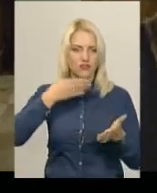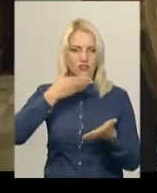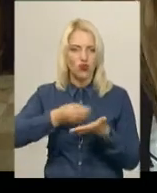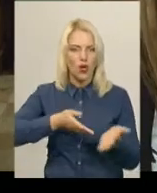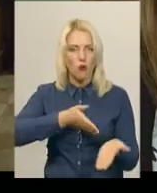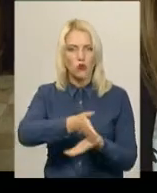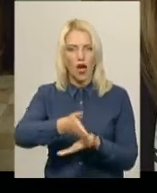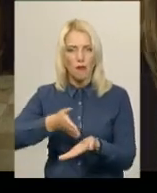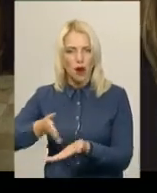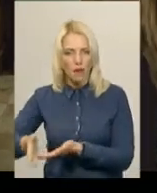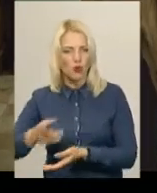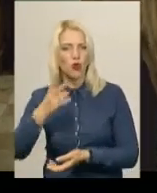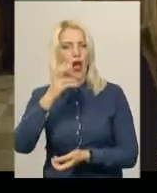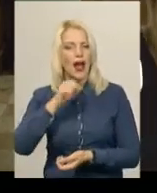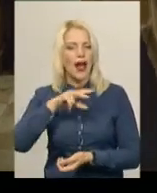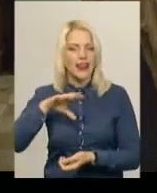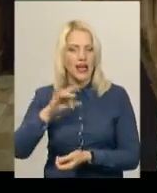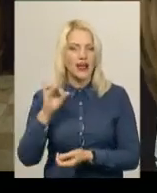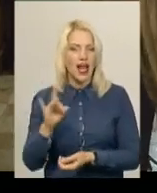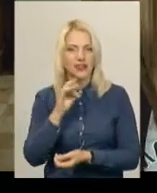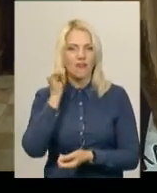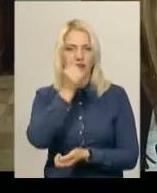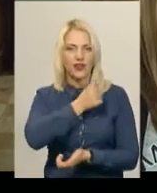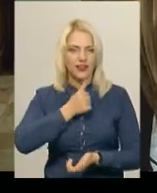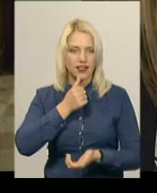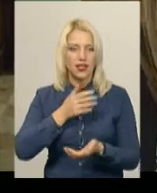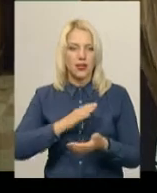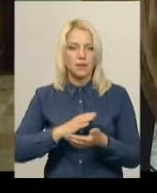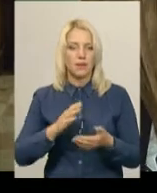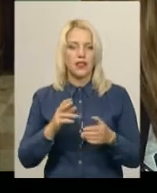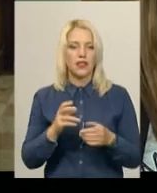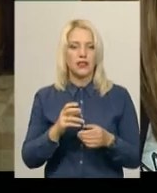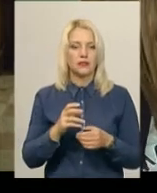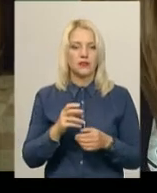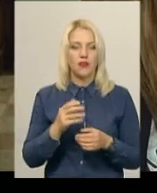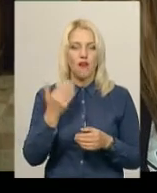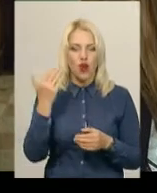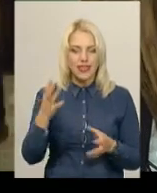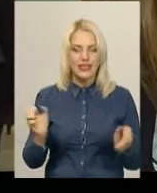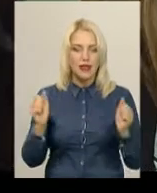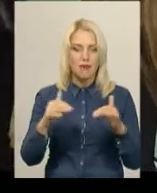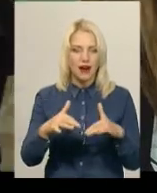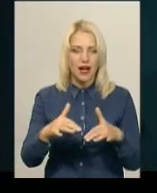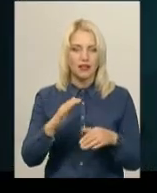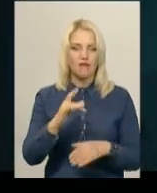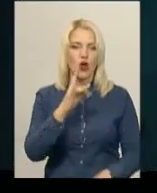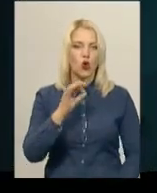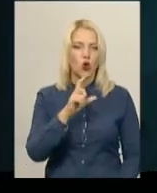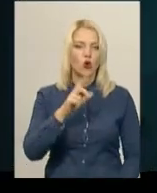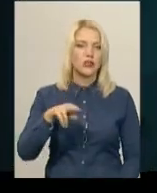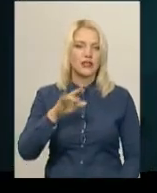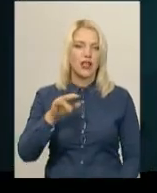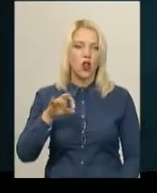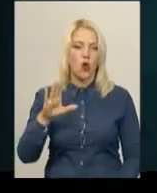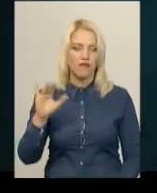напрямку. Але от раз на рік, не применшую, насправді раз на рік, вони збираються в розділові. Перформанс